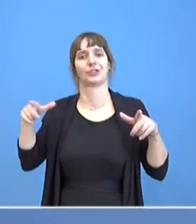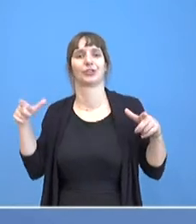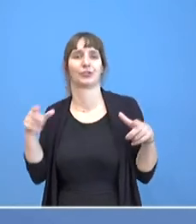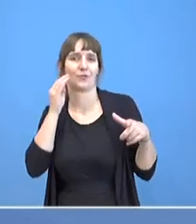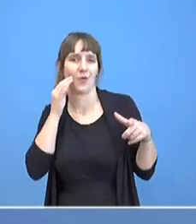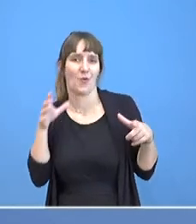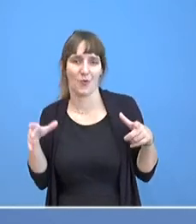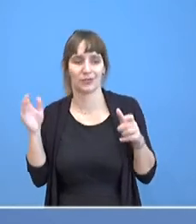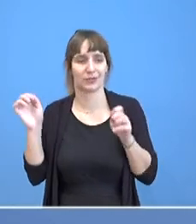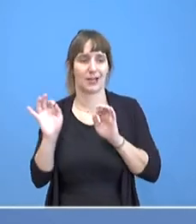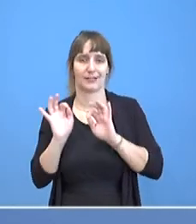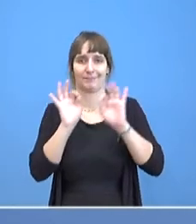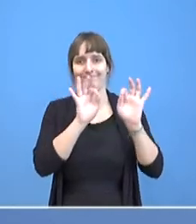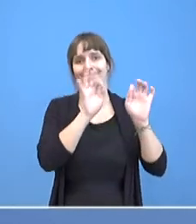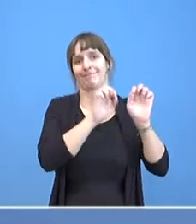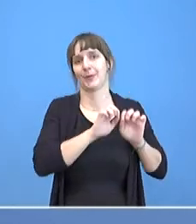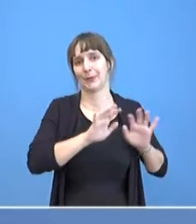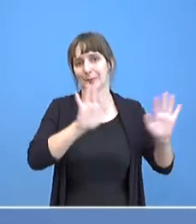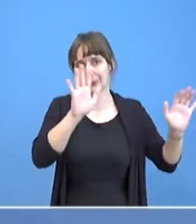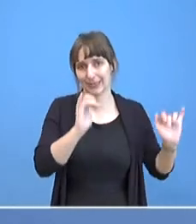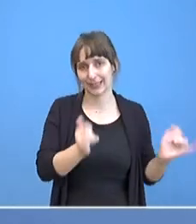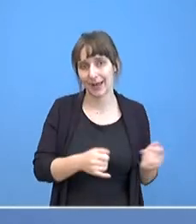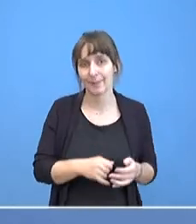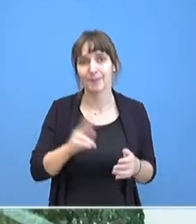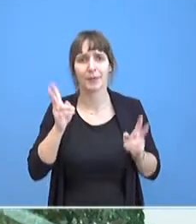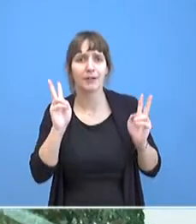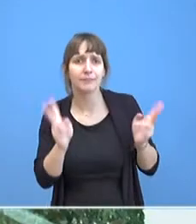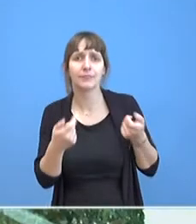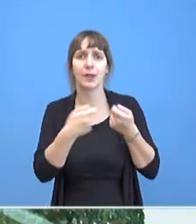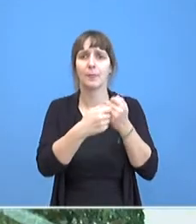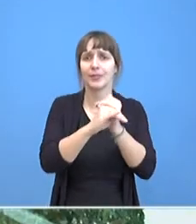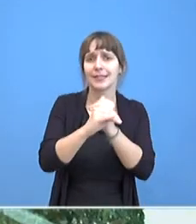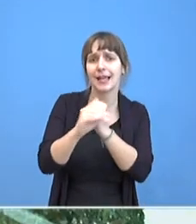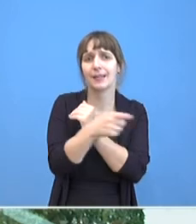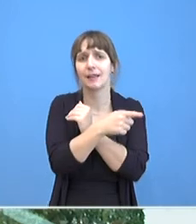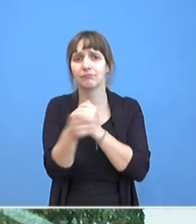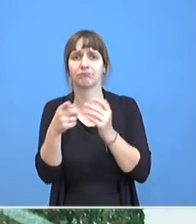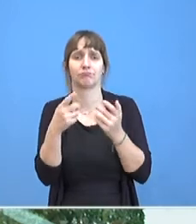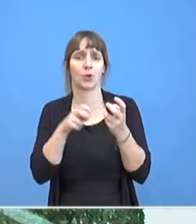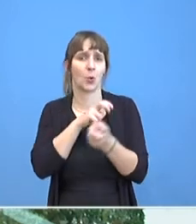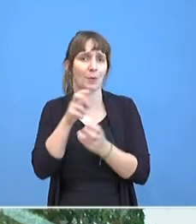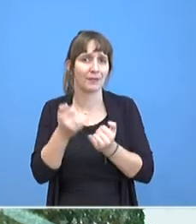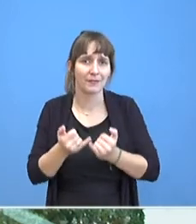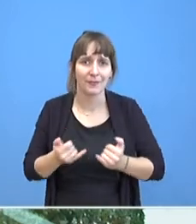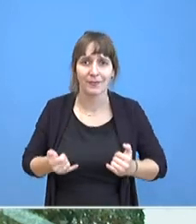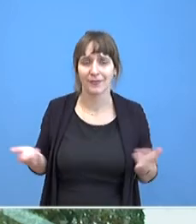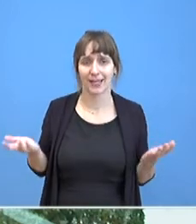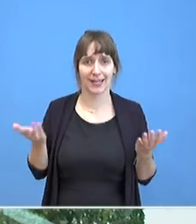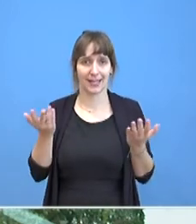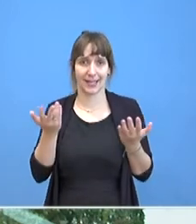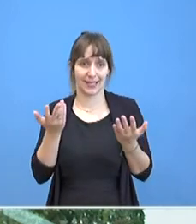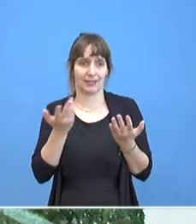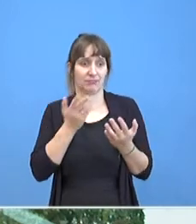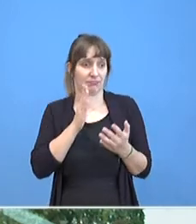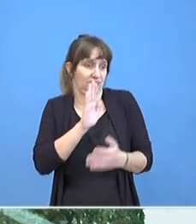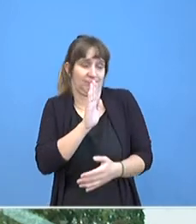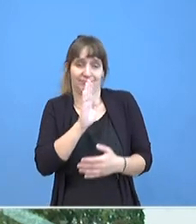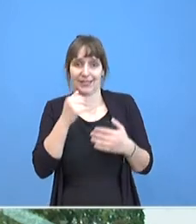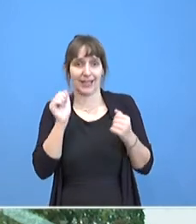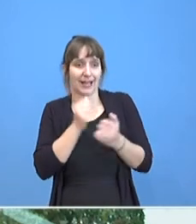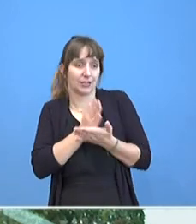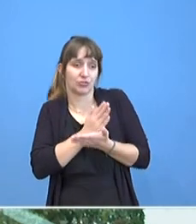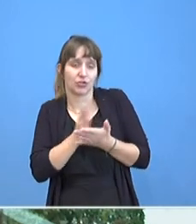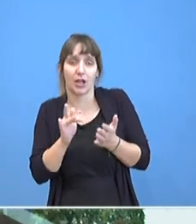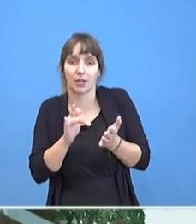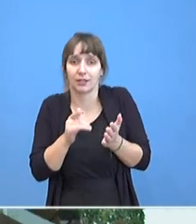kann aber grundsätzlich diese Frage, wie einzelne Bundesländer damit jetzt umgehen, im Rahmen ihrer Regelungsbefugnis hier nicht